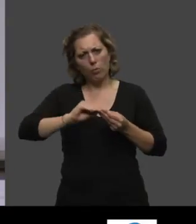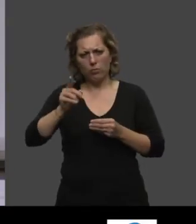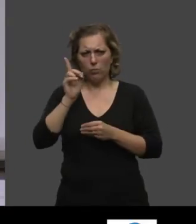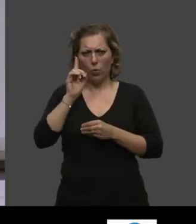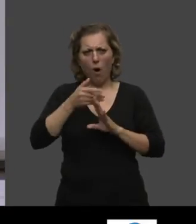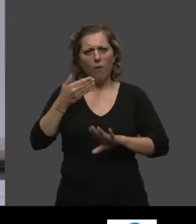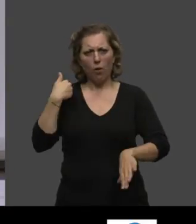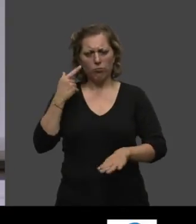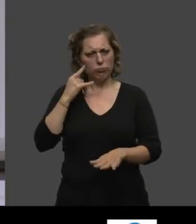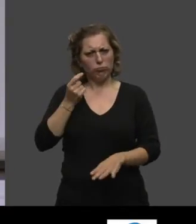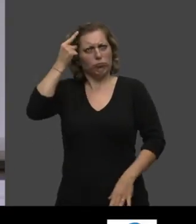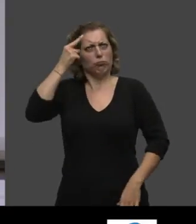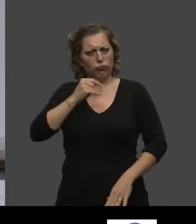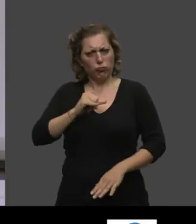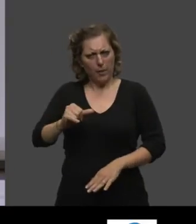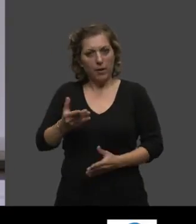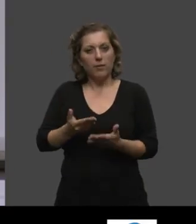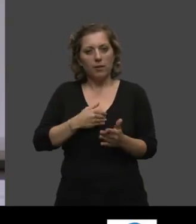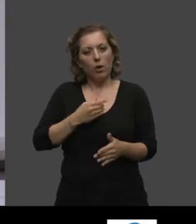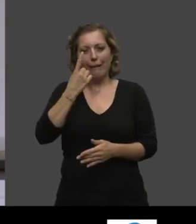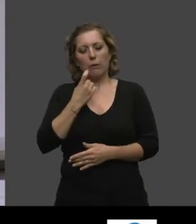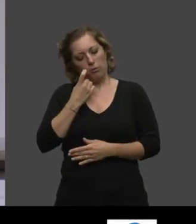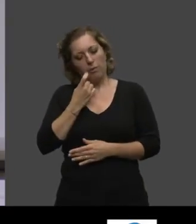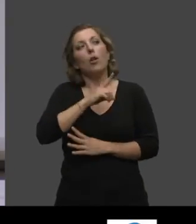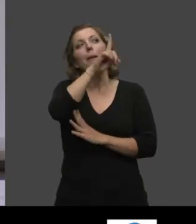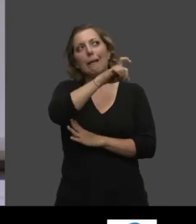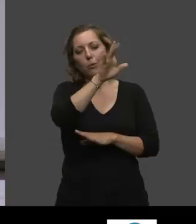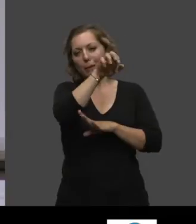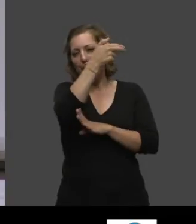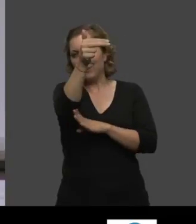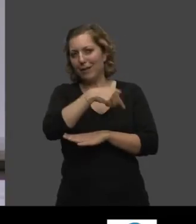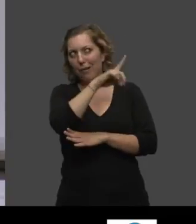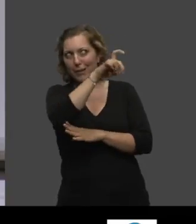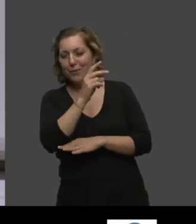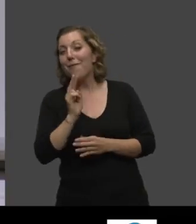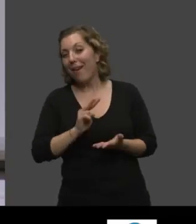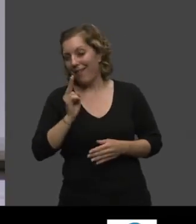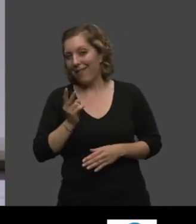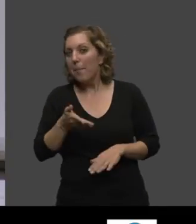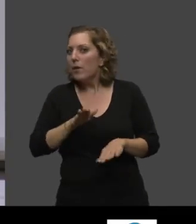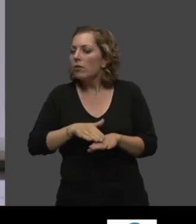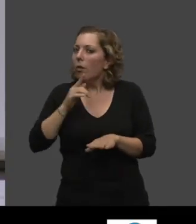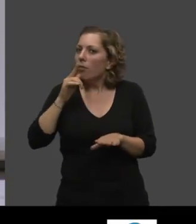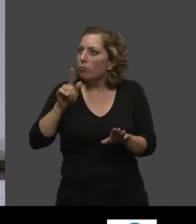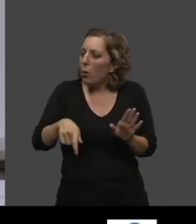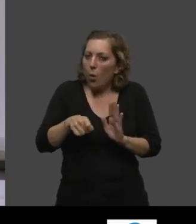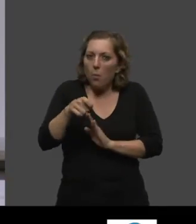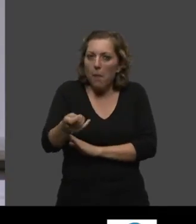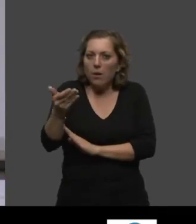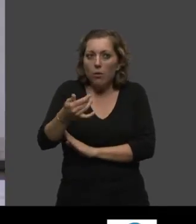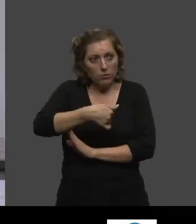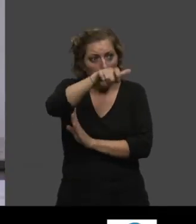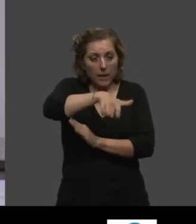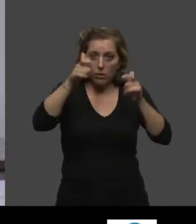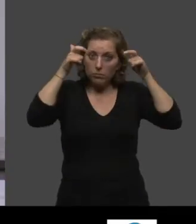pensé ? Et là, je m'adresse à l'éducation nationale. Il me paraîtrait pour le moins normal qu'un cuisinier qui